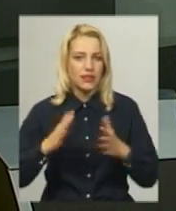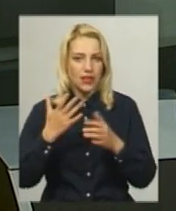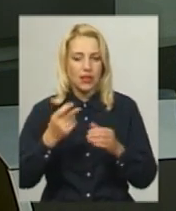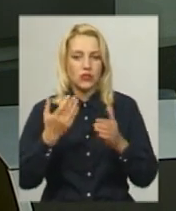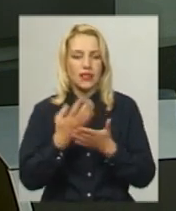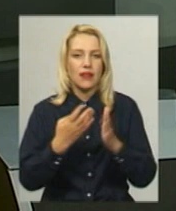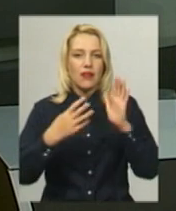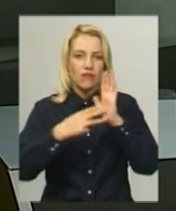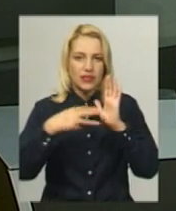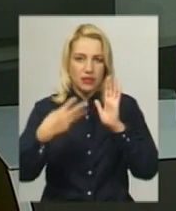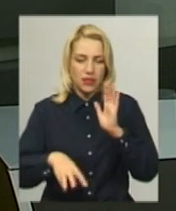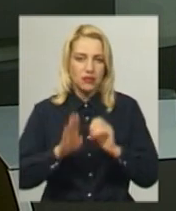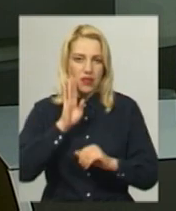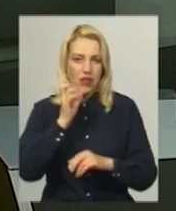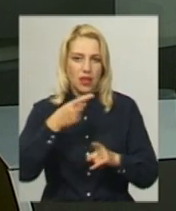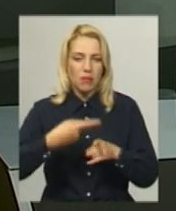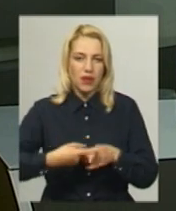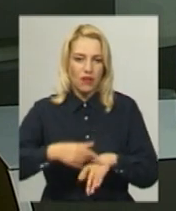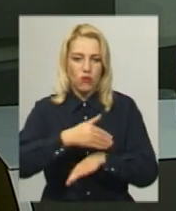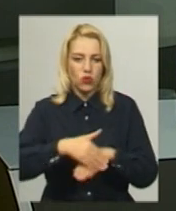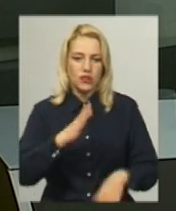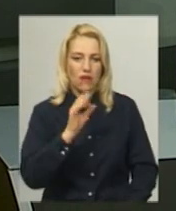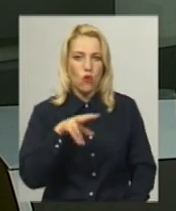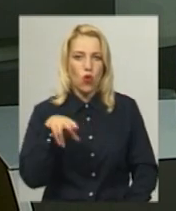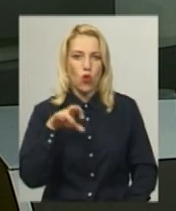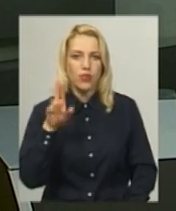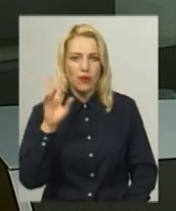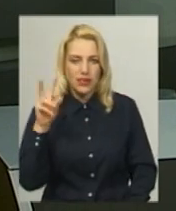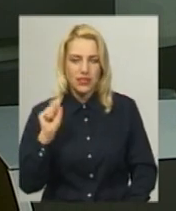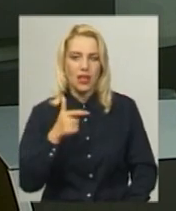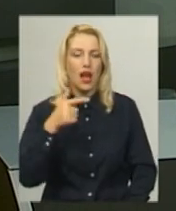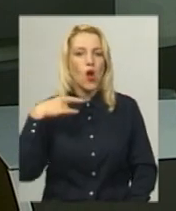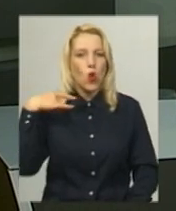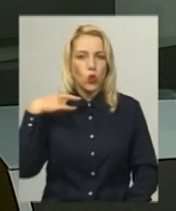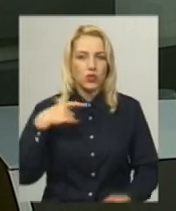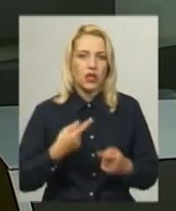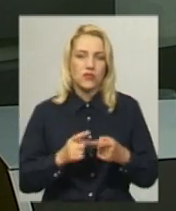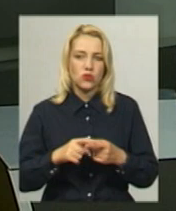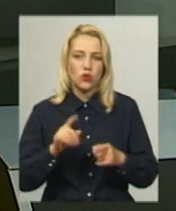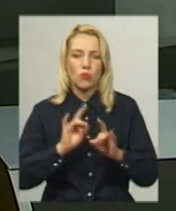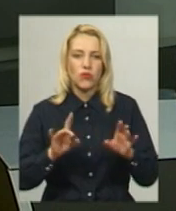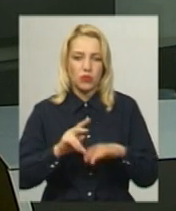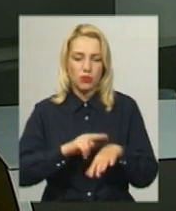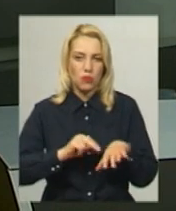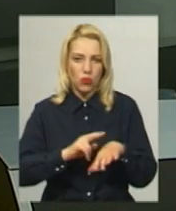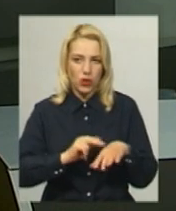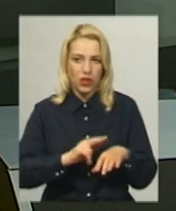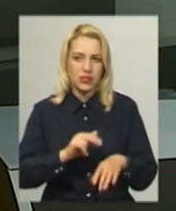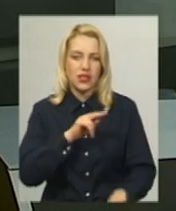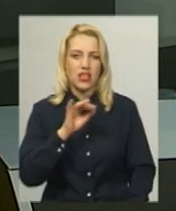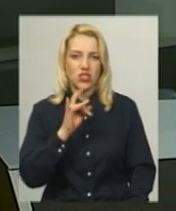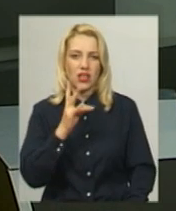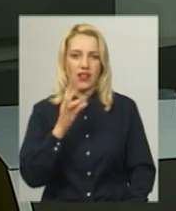о пів на дев'яту ранку на перехресті вулиць Володимирська та Грушевська у Хмельницькому, повідомляє інспектор патрульної поліції в області Людмила